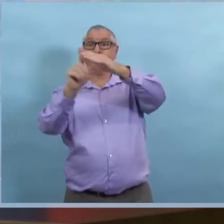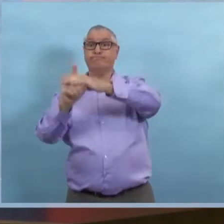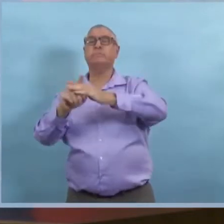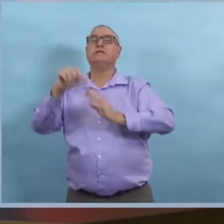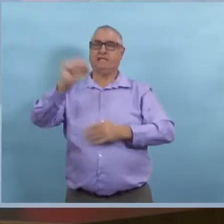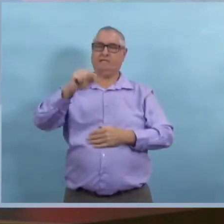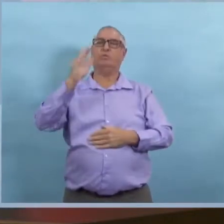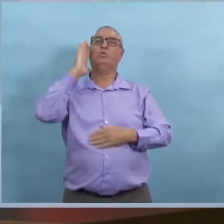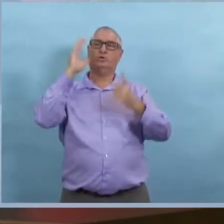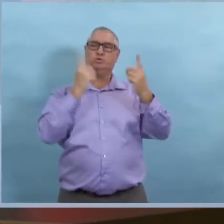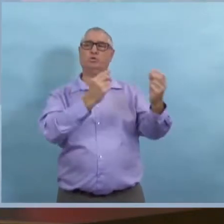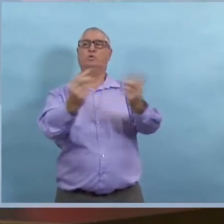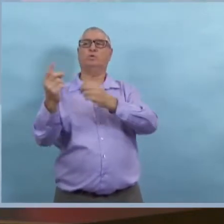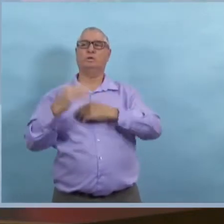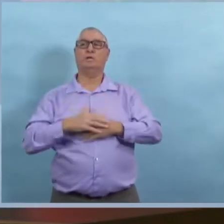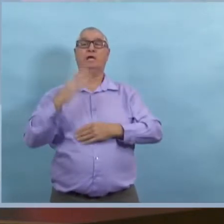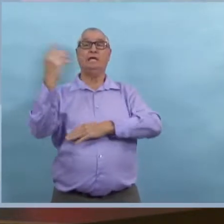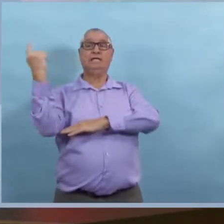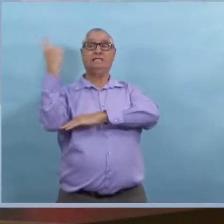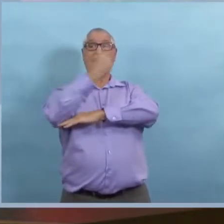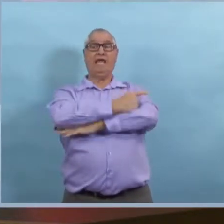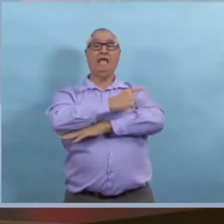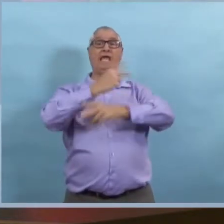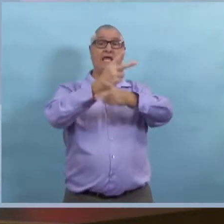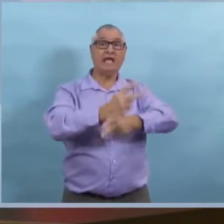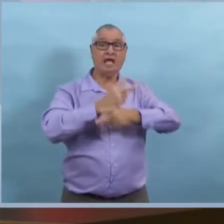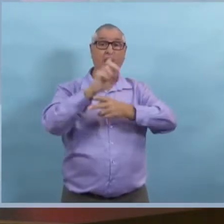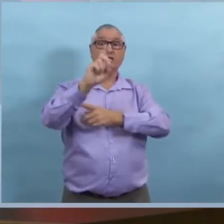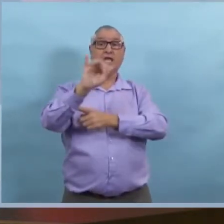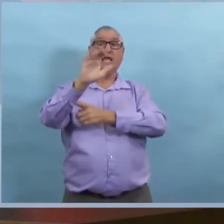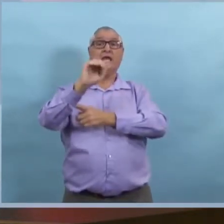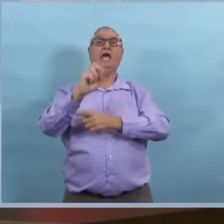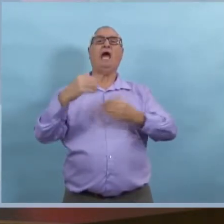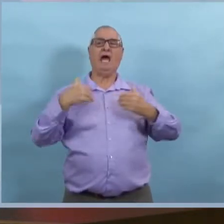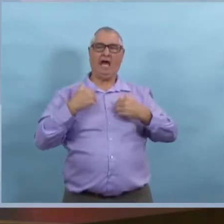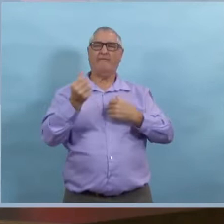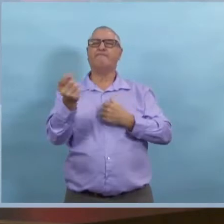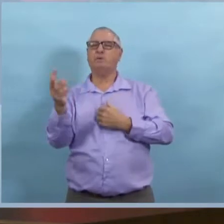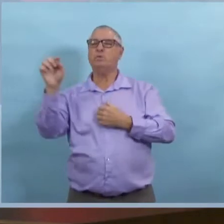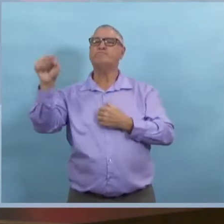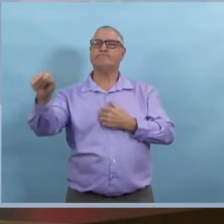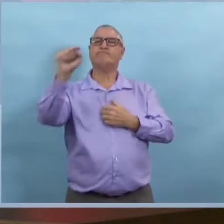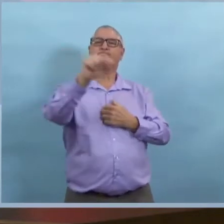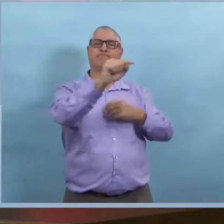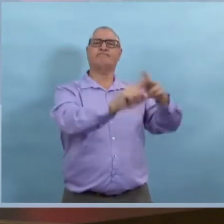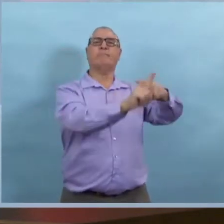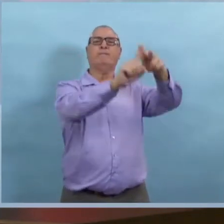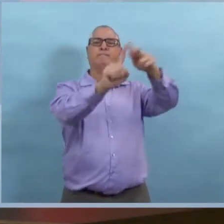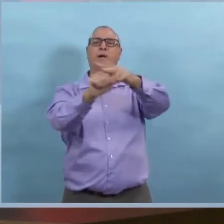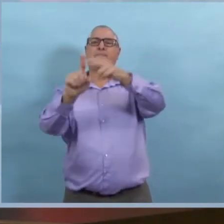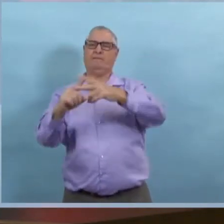les garderies, à l'heure actuelle, c'est des endroits assez sécuritaires. Il y a très peu de cas qui sont acquis dans ces endroits-là.